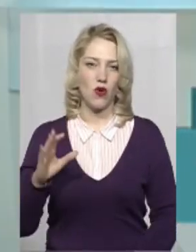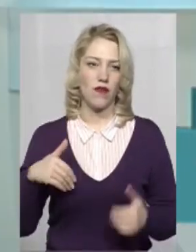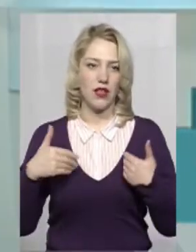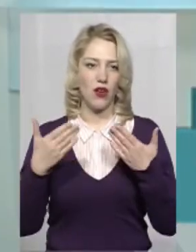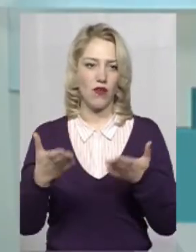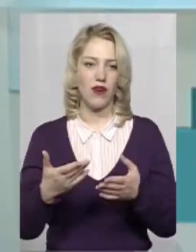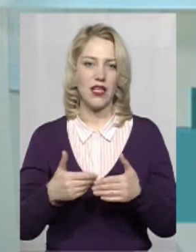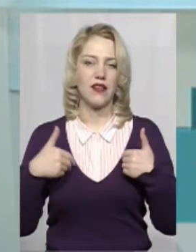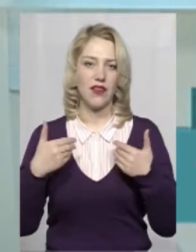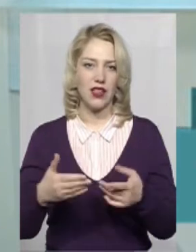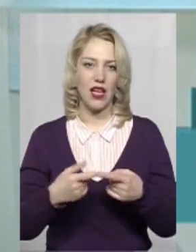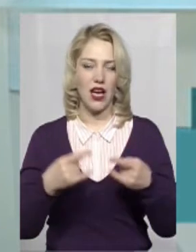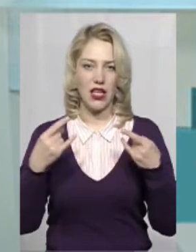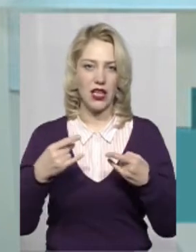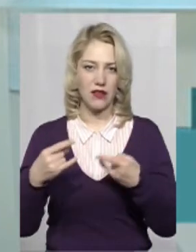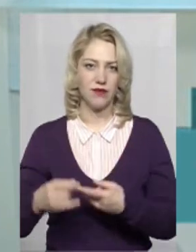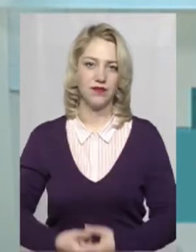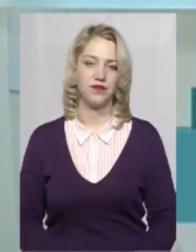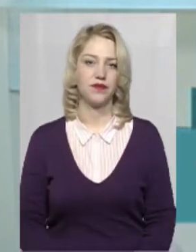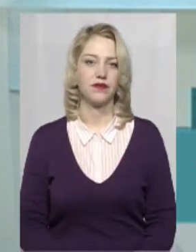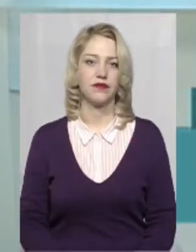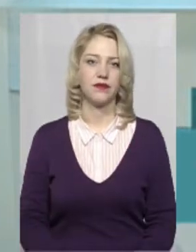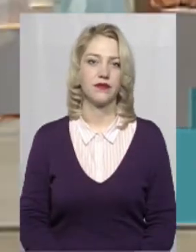пане Андрію. Вітаю студія, вітаю, шановні глядачі.